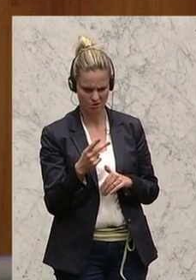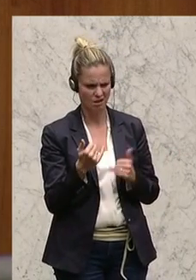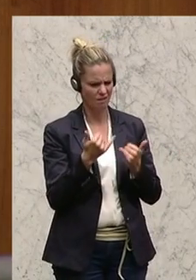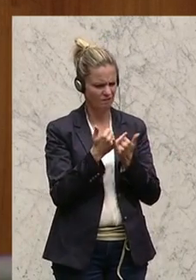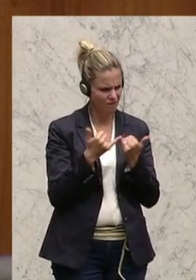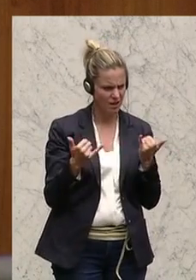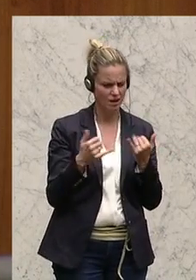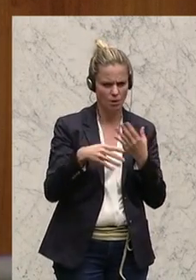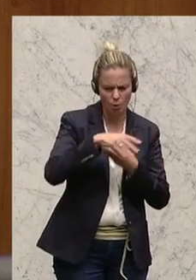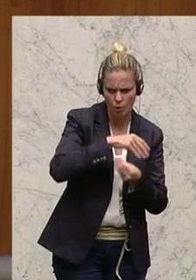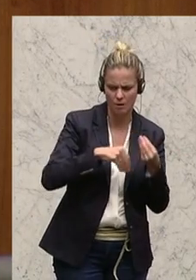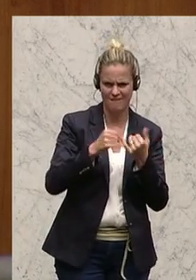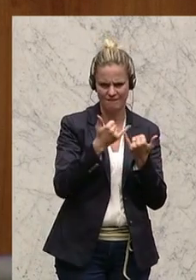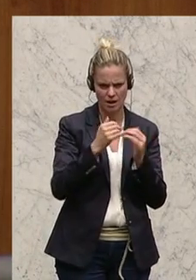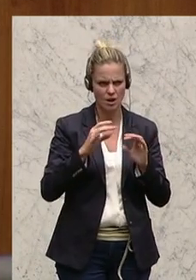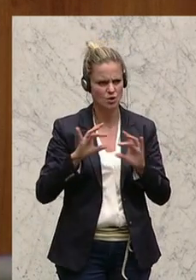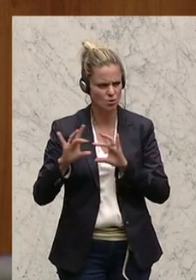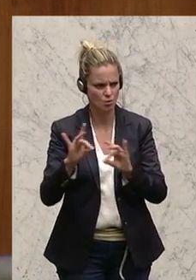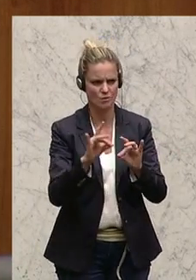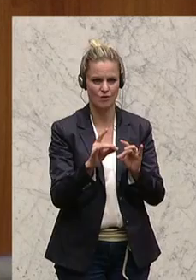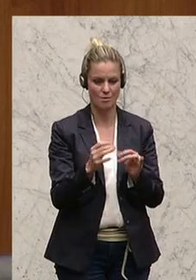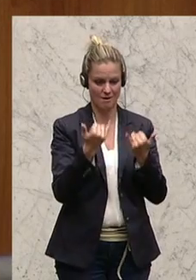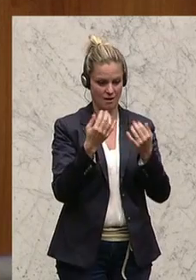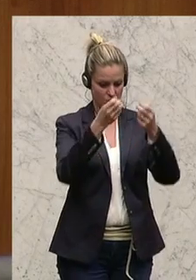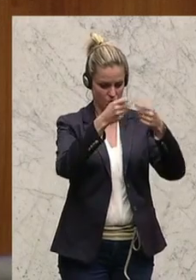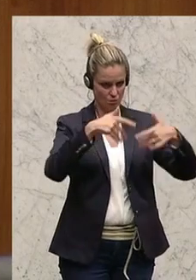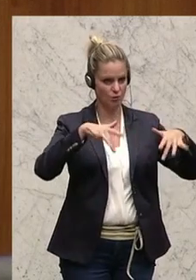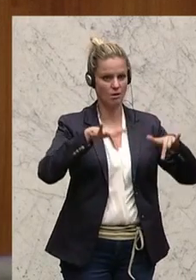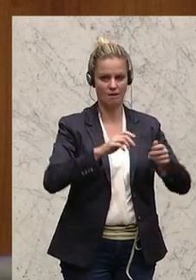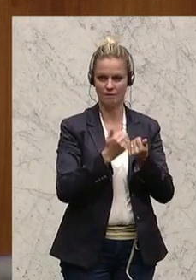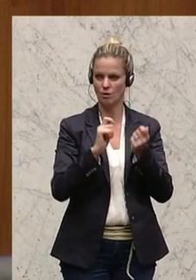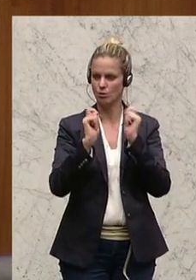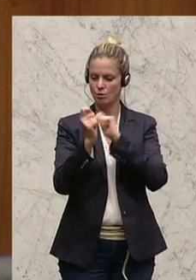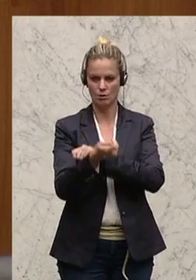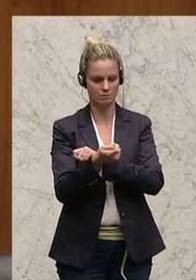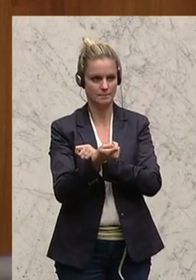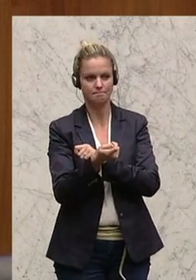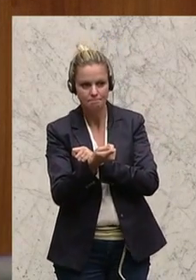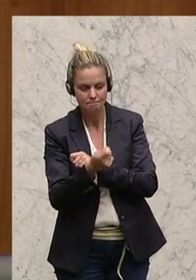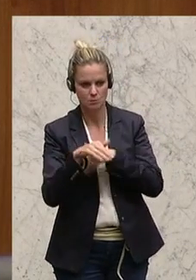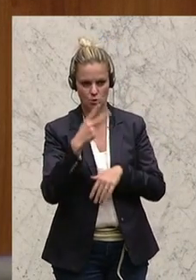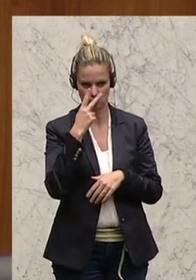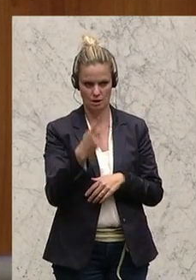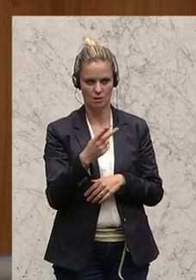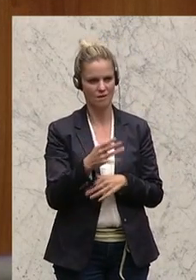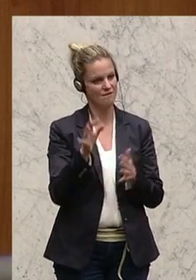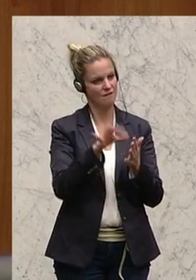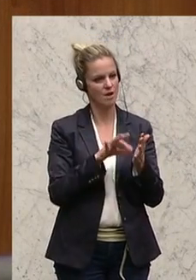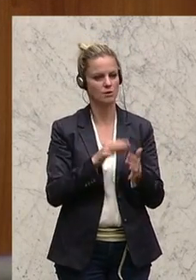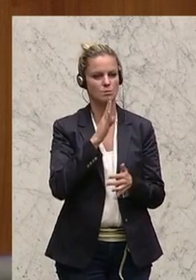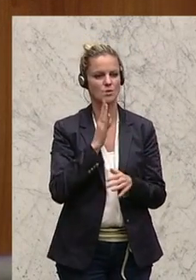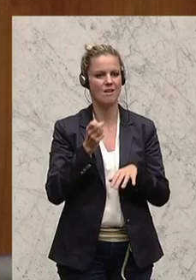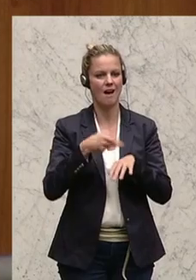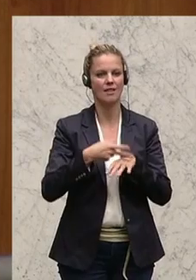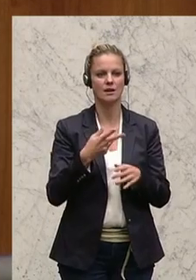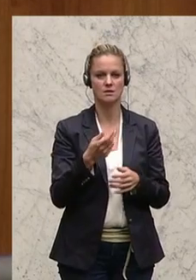machen, ohne in bestehende Strukturen einzugreifen. Und wenn Sie das faktische Pensionsantrittsalter ansprechen, dann